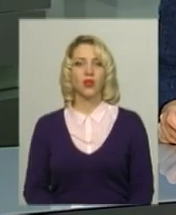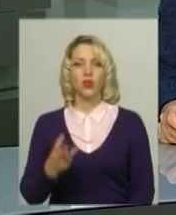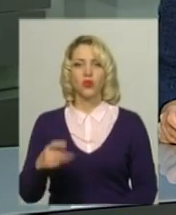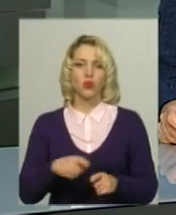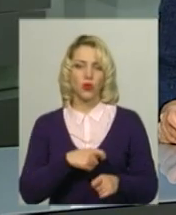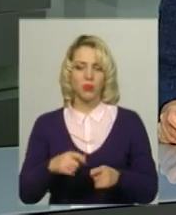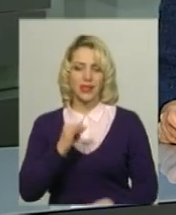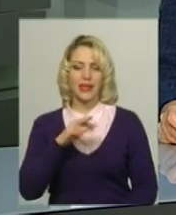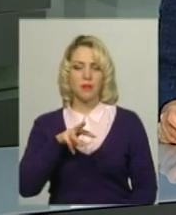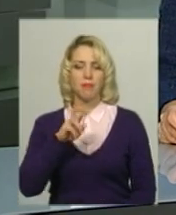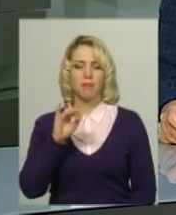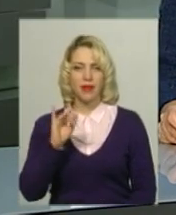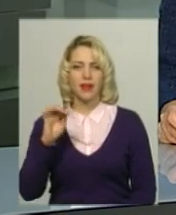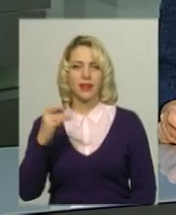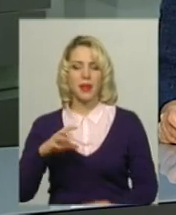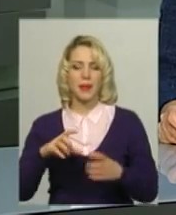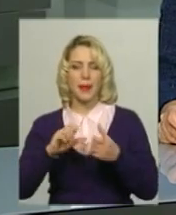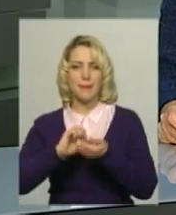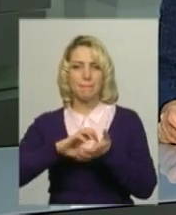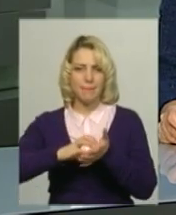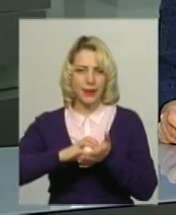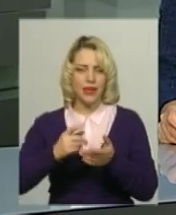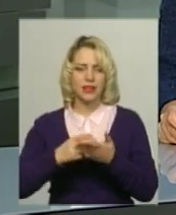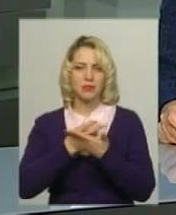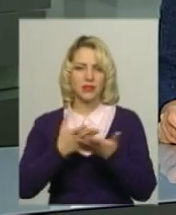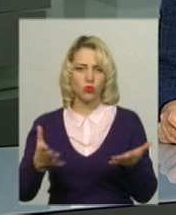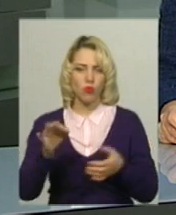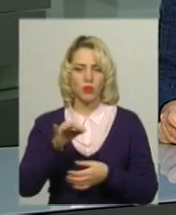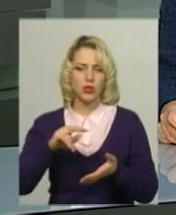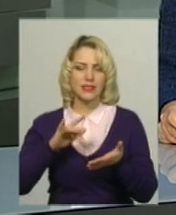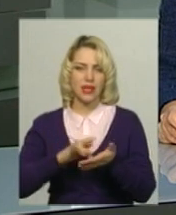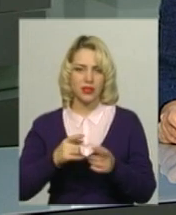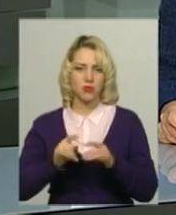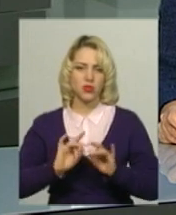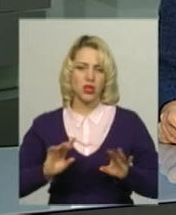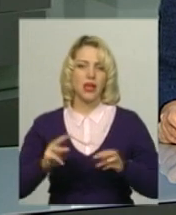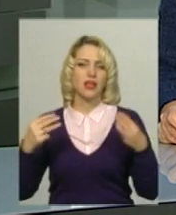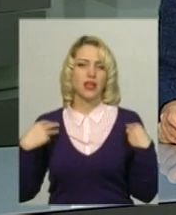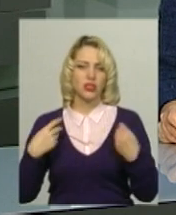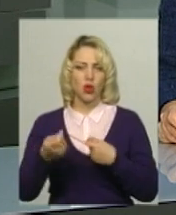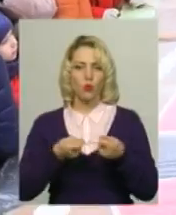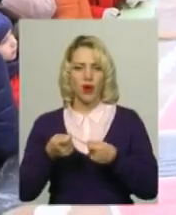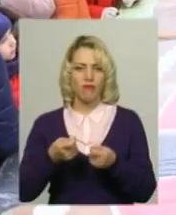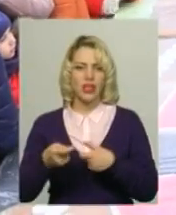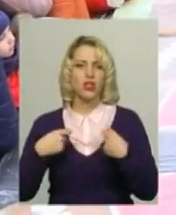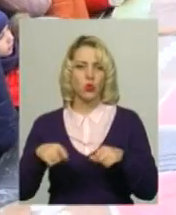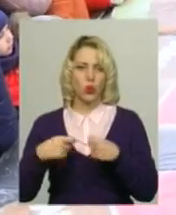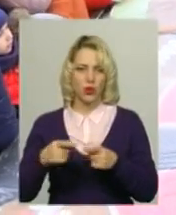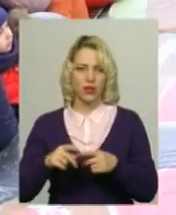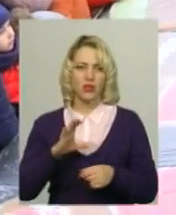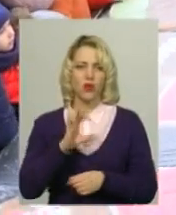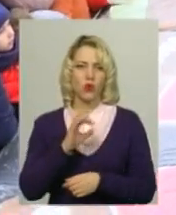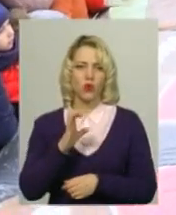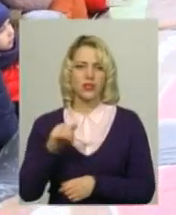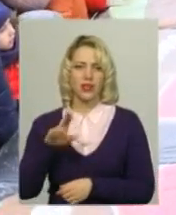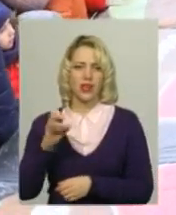Триметровий імбирний пряник презентували в обласному центрі. Про це розповіла начальник управління торгівлі Хмельницької міської ради Руслана Сідлецька. За